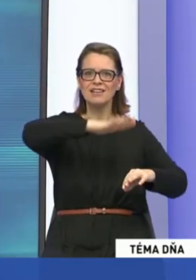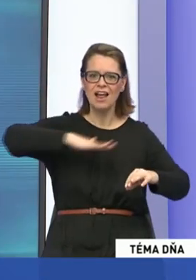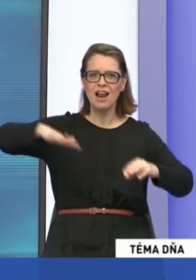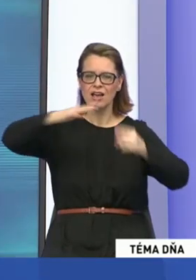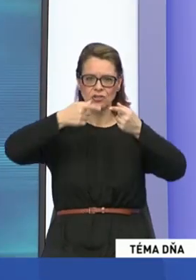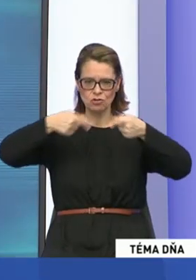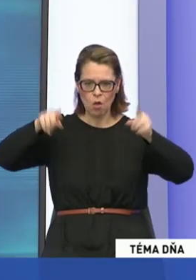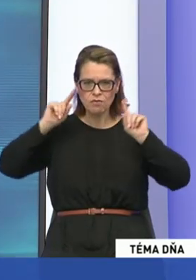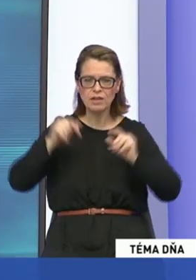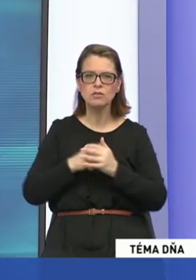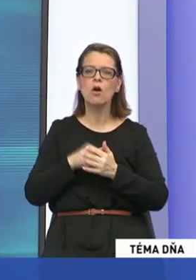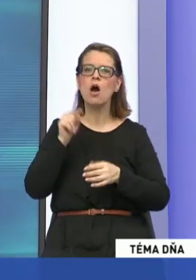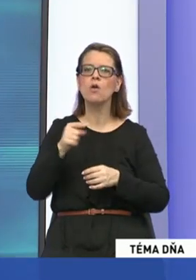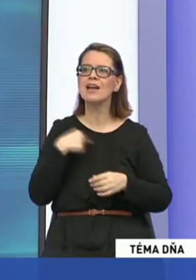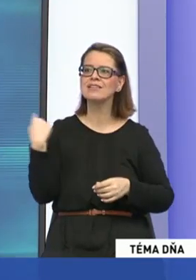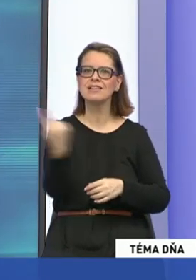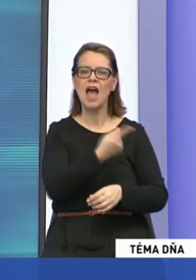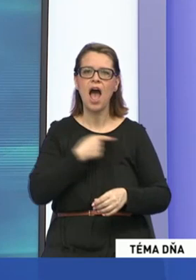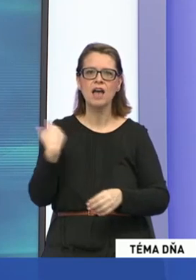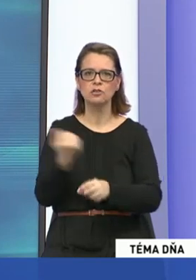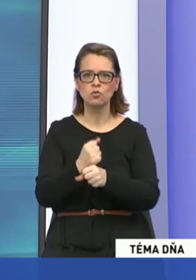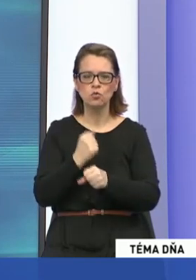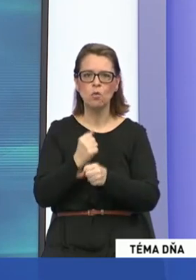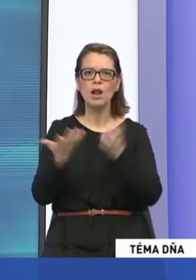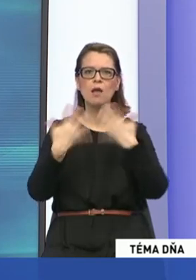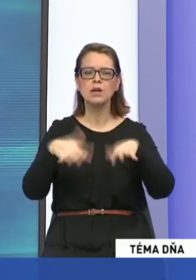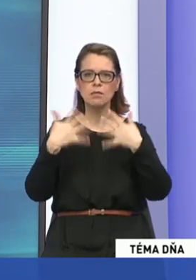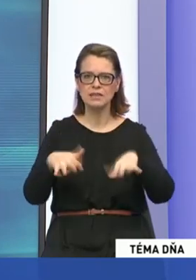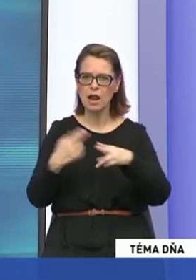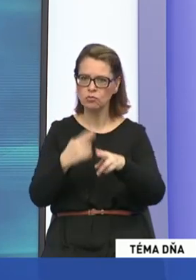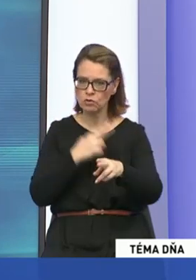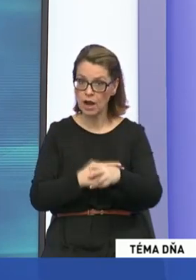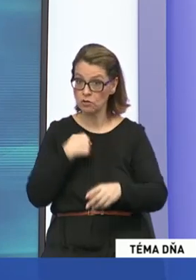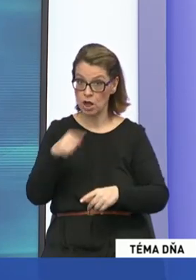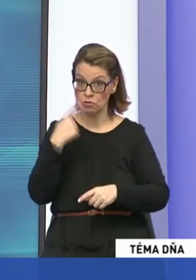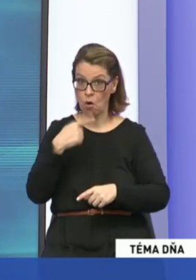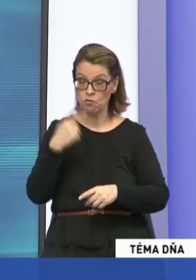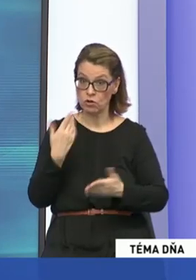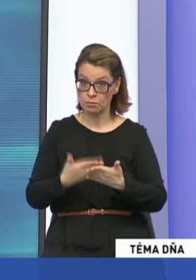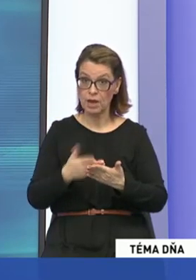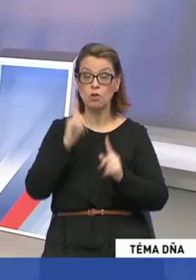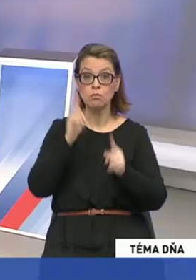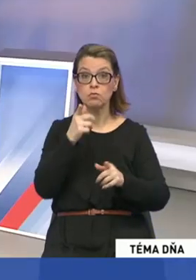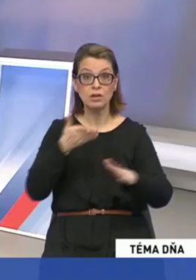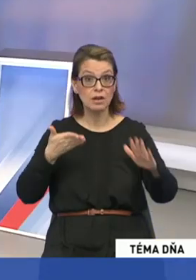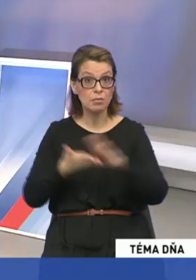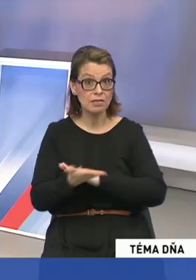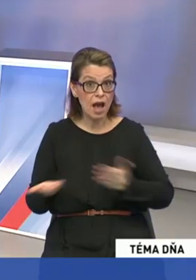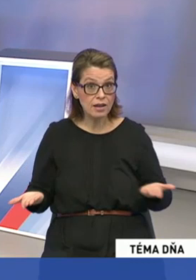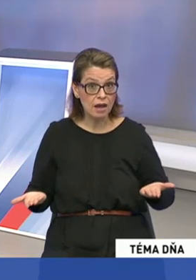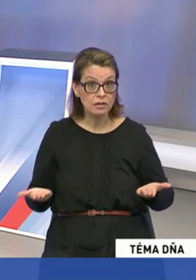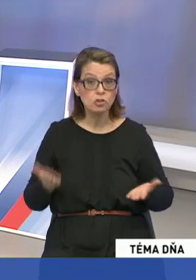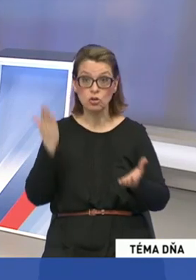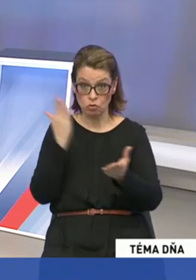ktorá z nás urobila priemyselnú krajinu. Hovorím to preto, lebo niečím to bude treba nahradiť. Dokážeme